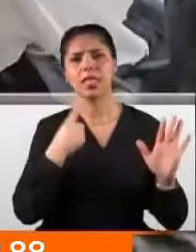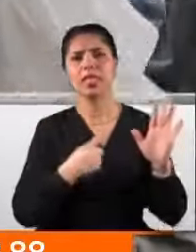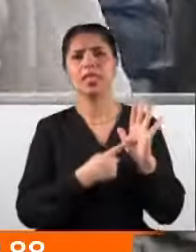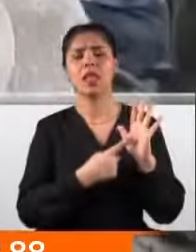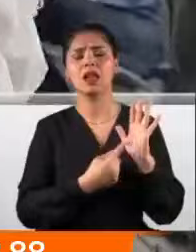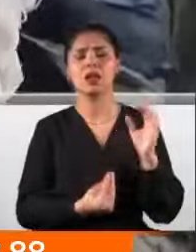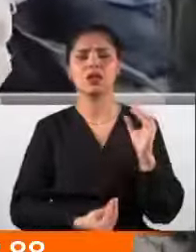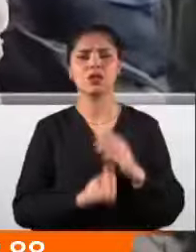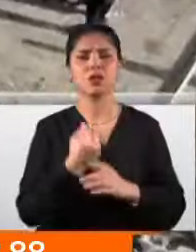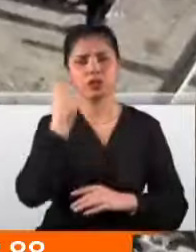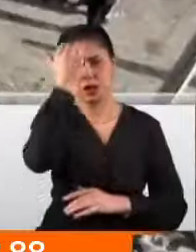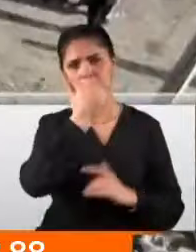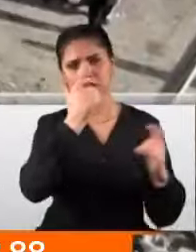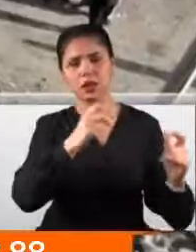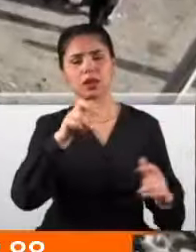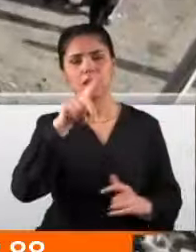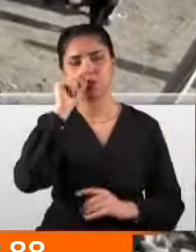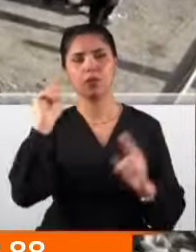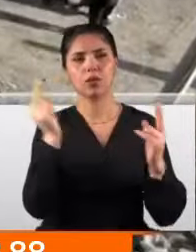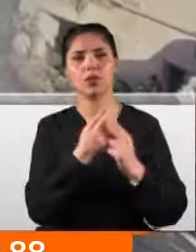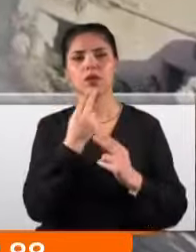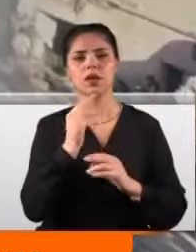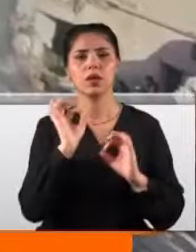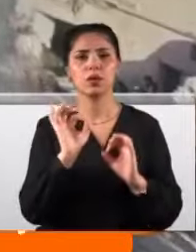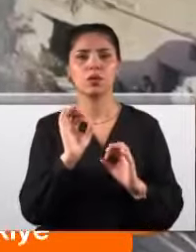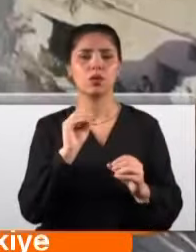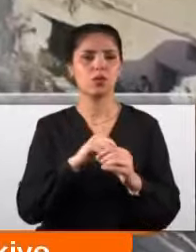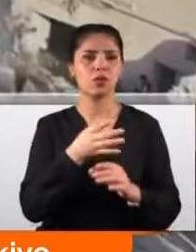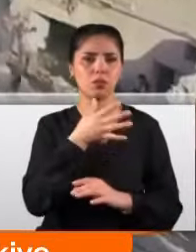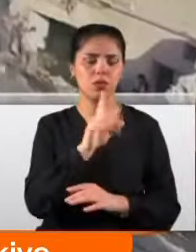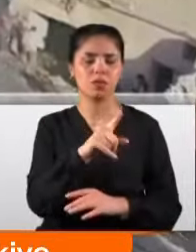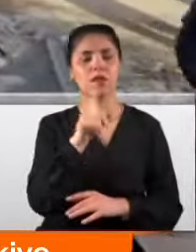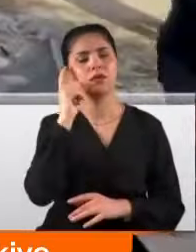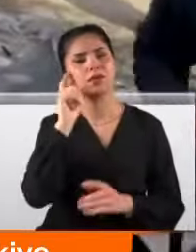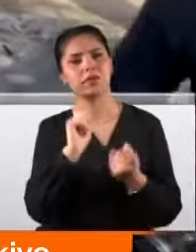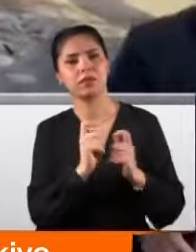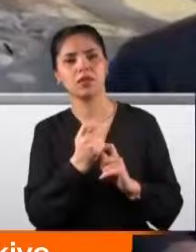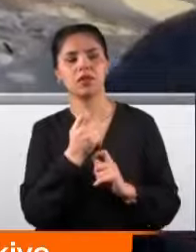Gazze'ye dair 8 Mart Dünya Kadınlar Günü hatırına mı bilinmez ağız değiştirdi.